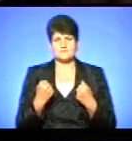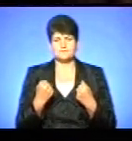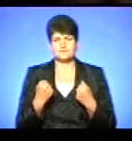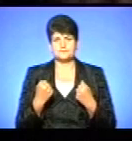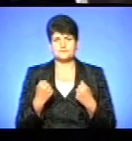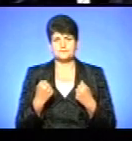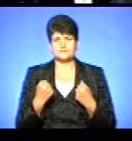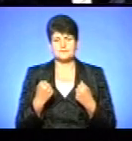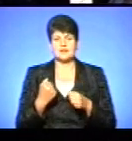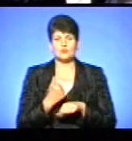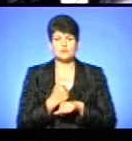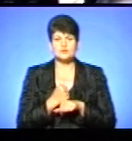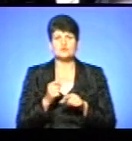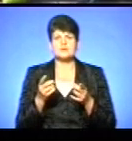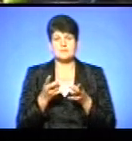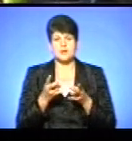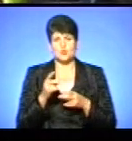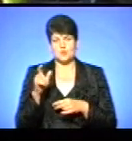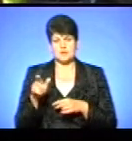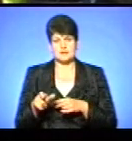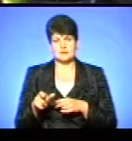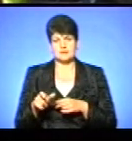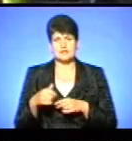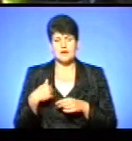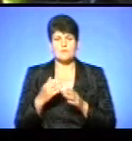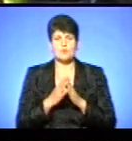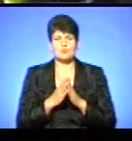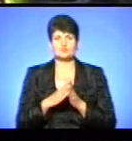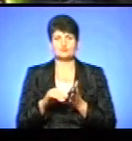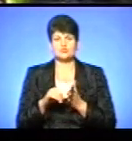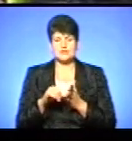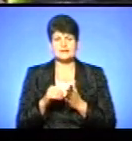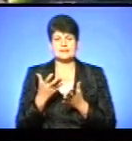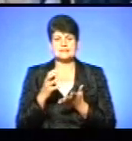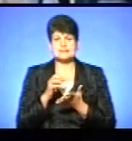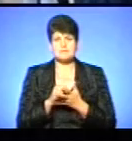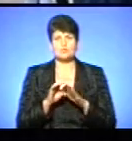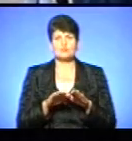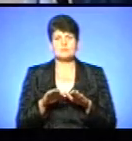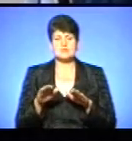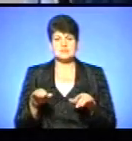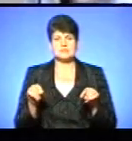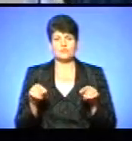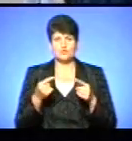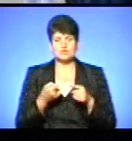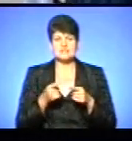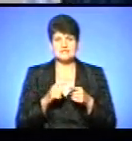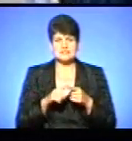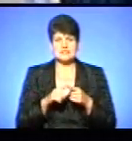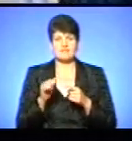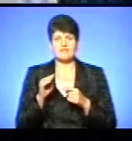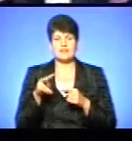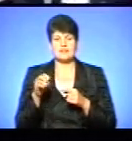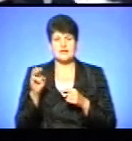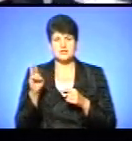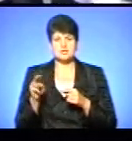бути. Найголовніше, що потрібно людині». «Я попрошу учасників, які займають місця, створюючи цей флешмоб,